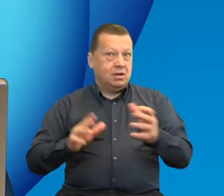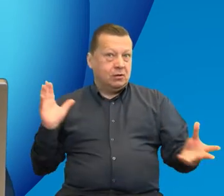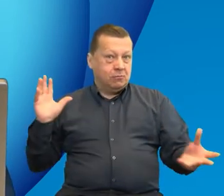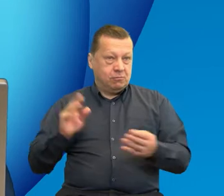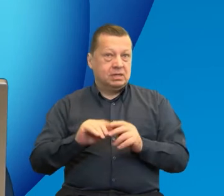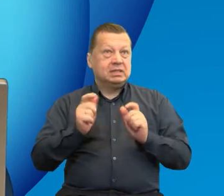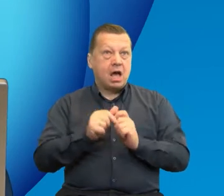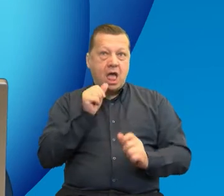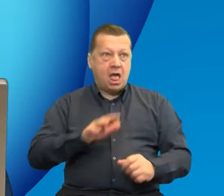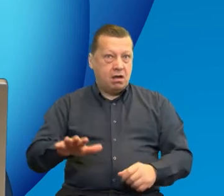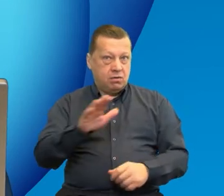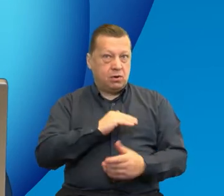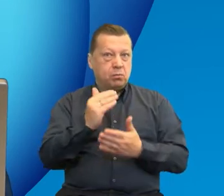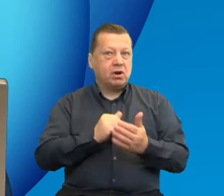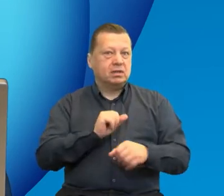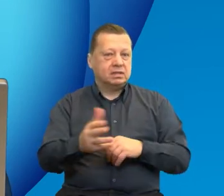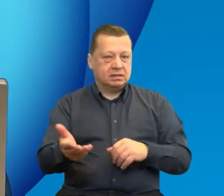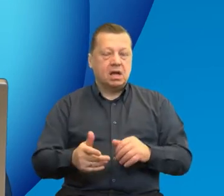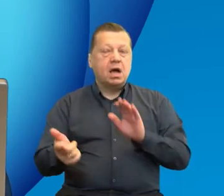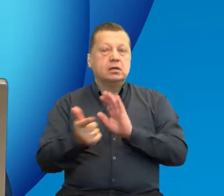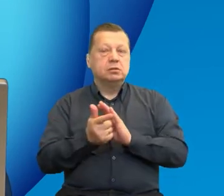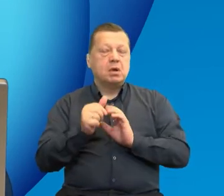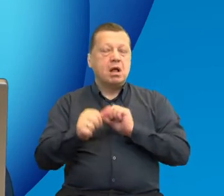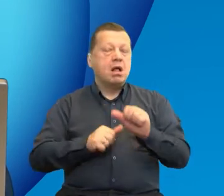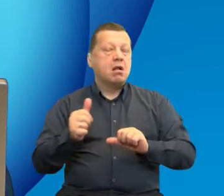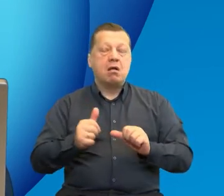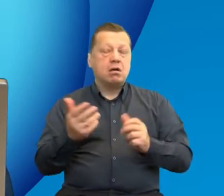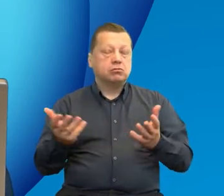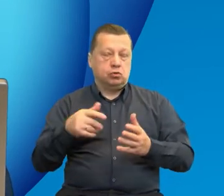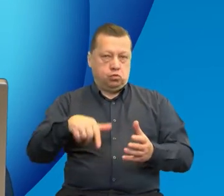całej Europie, a od 17 lat w Polsce.